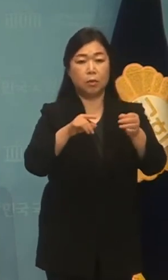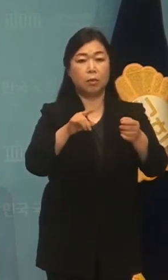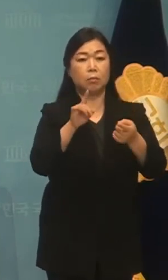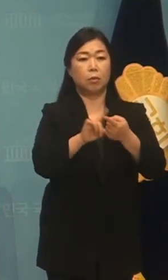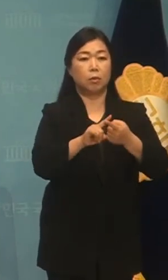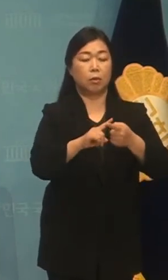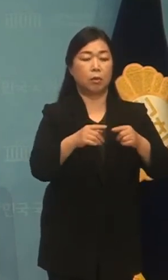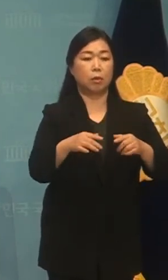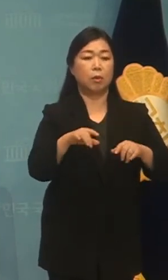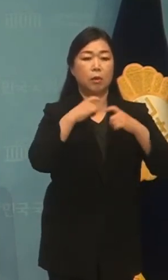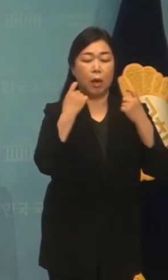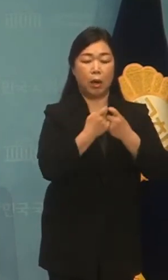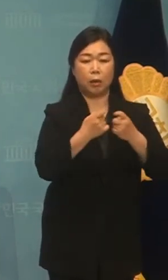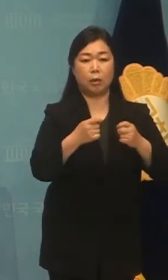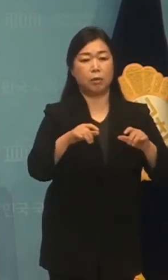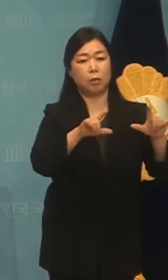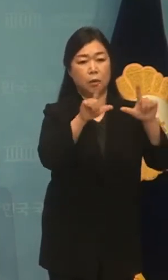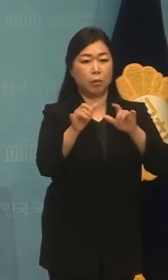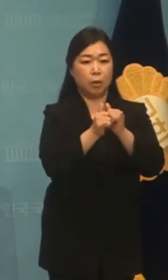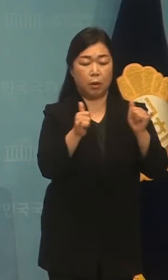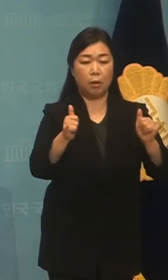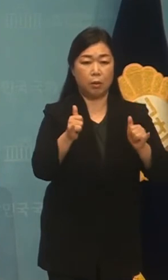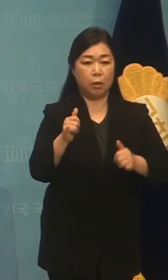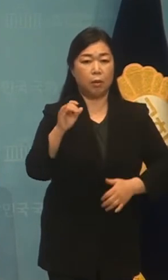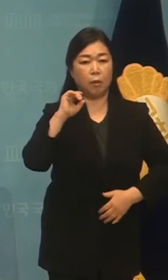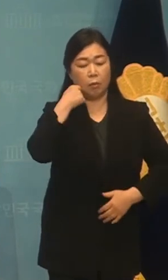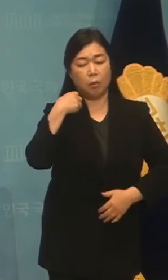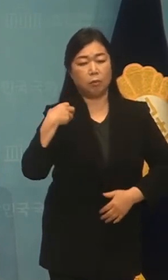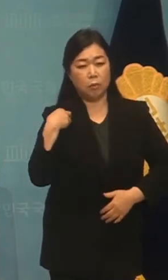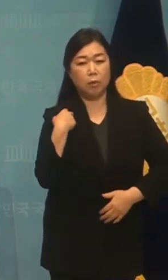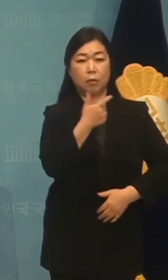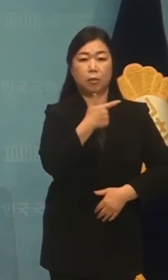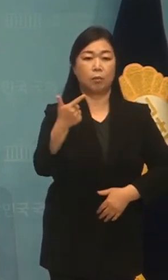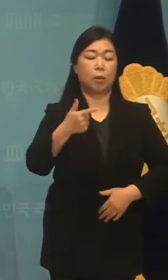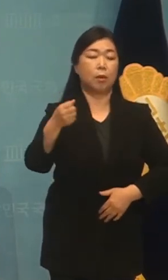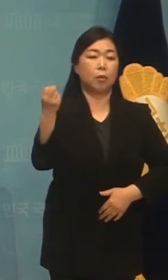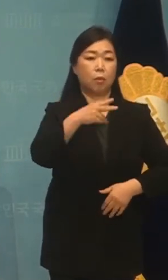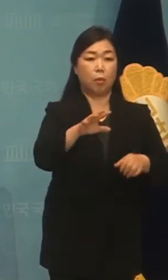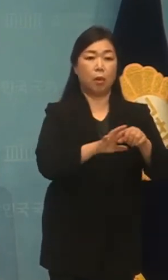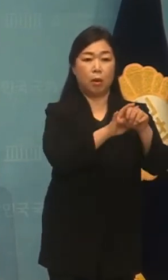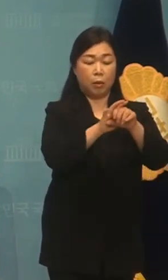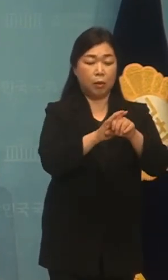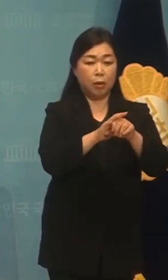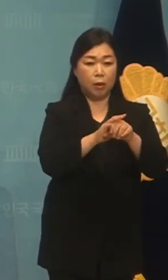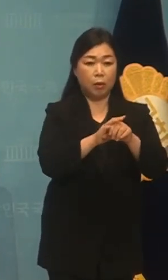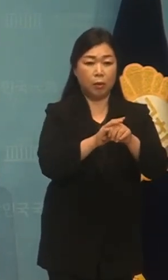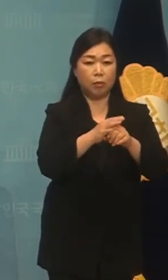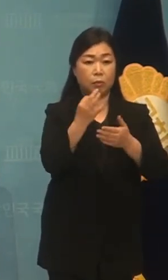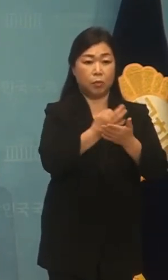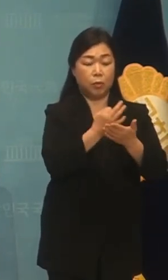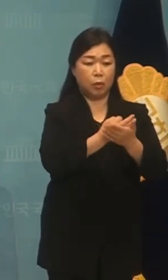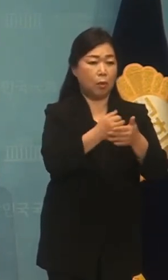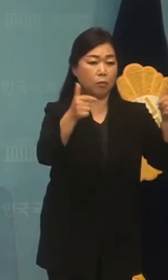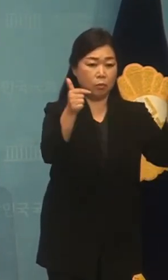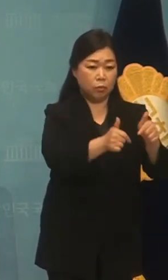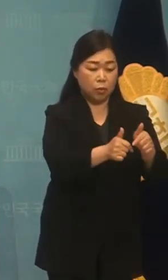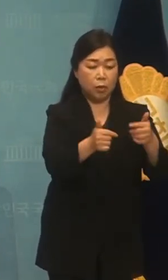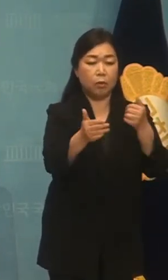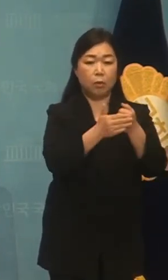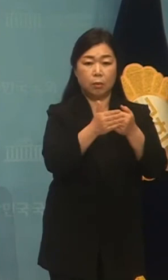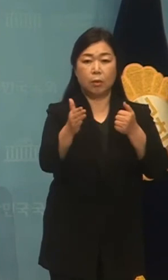소득자들에게 큰 부담으로 다가오고 있습니다. 특히 코로나19로 인해서 가계 수입이 줄어들고 있는 상황에서